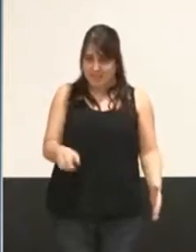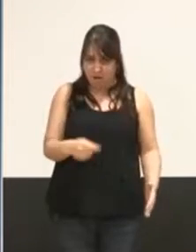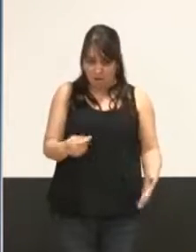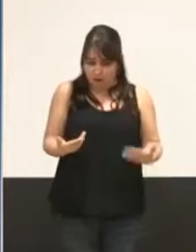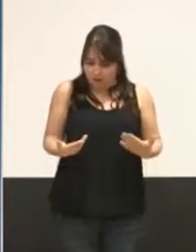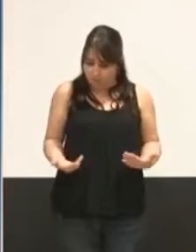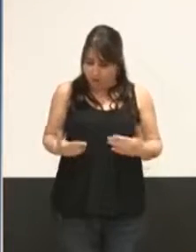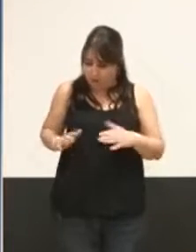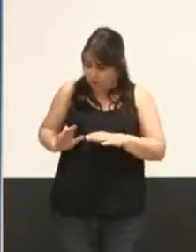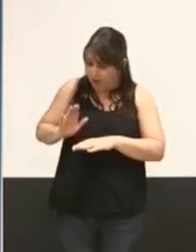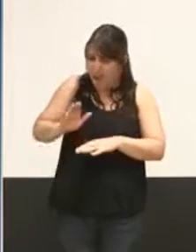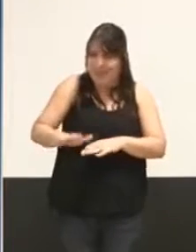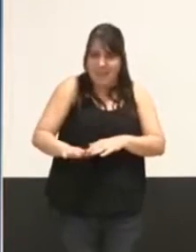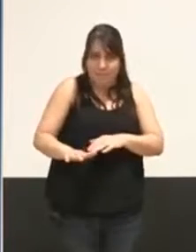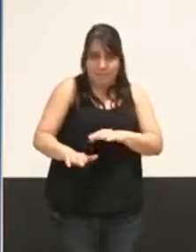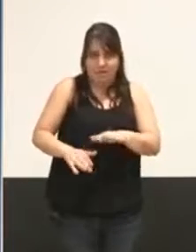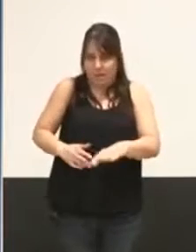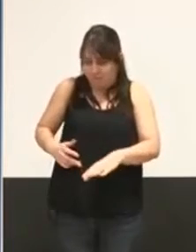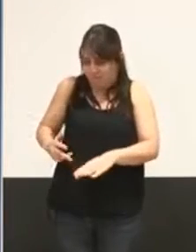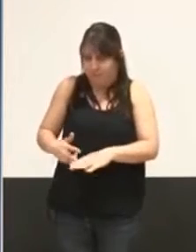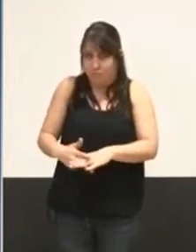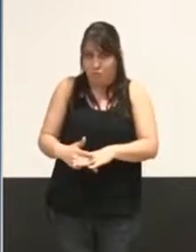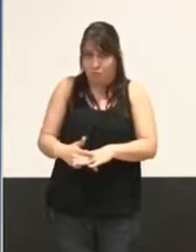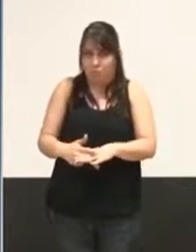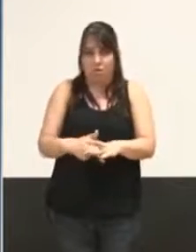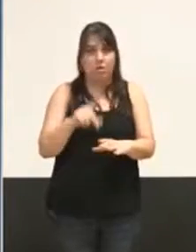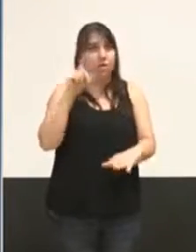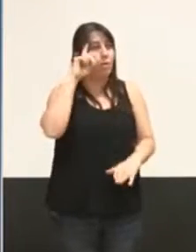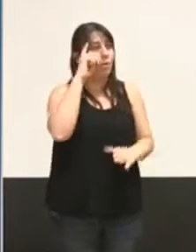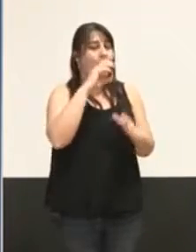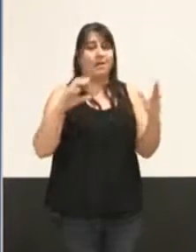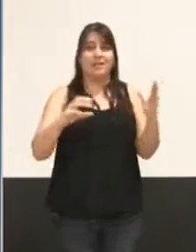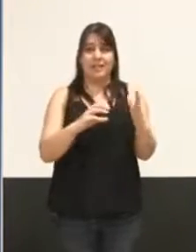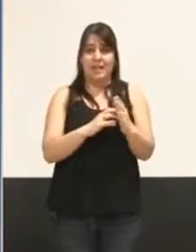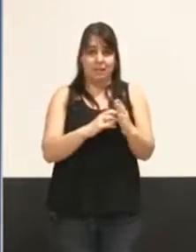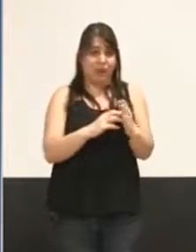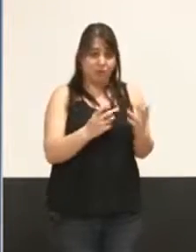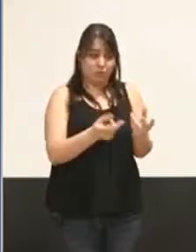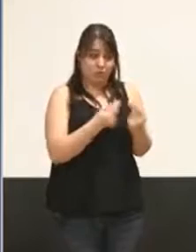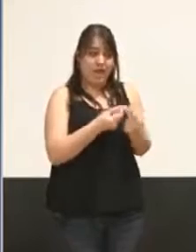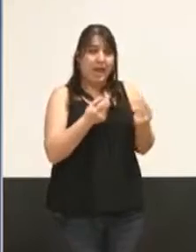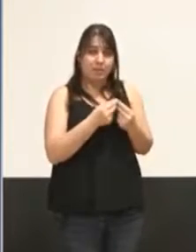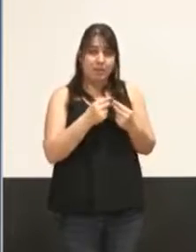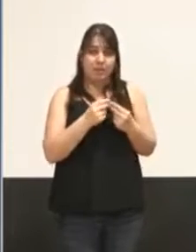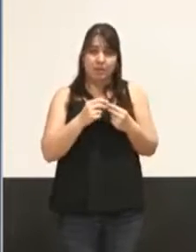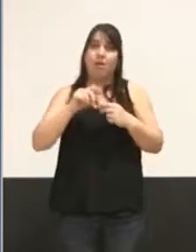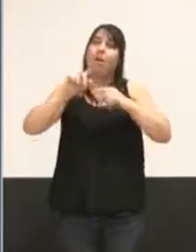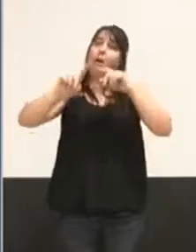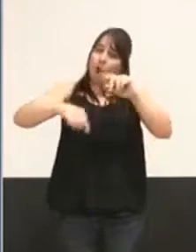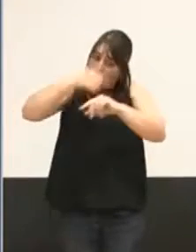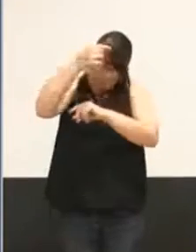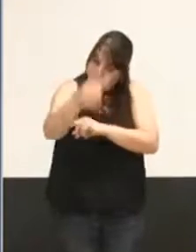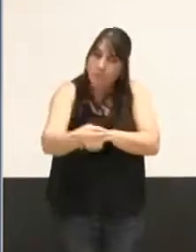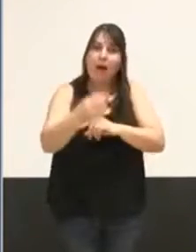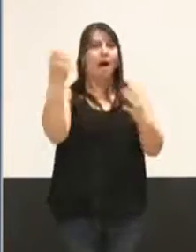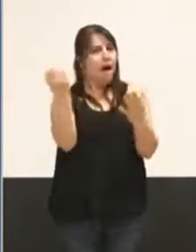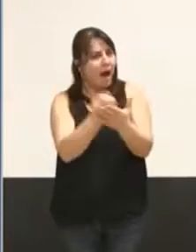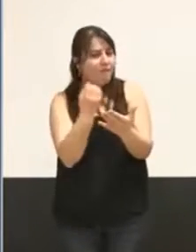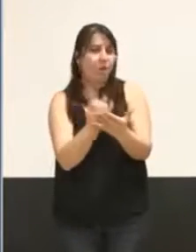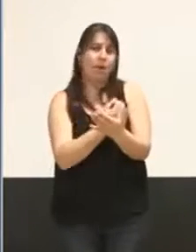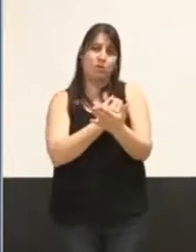puisque la délibération elle-même explique que nous devrons revenir sur les précisions